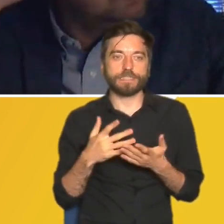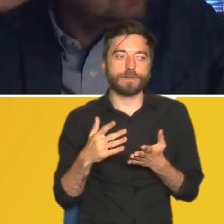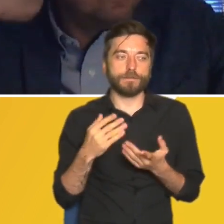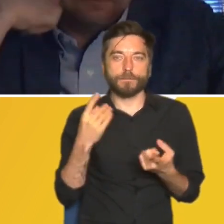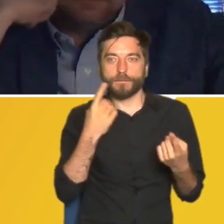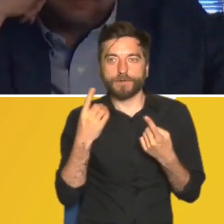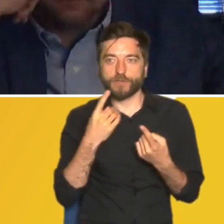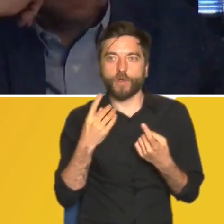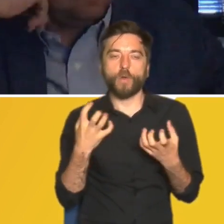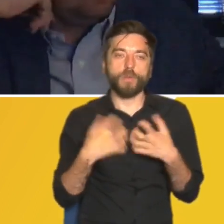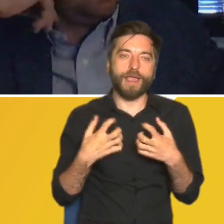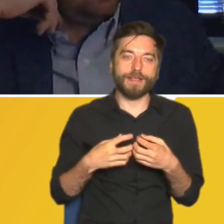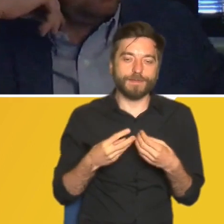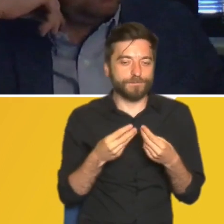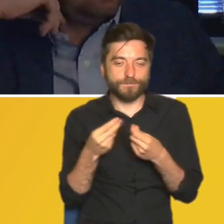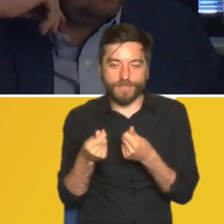jakby z jednej strony